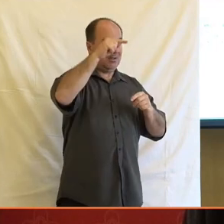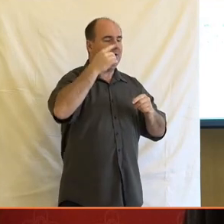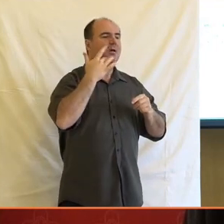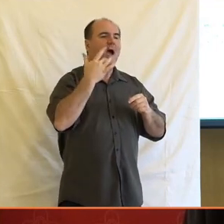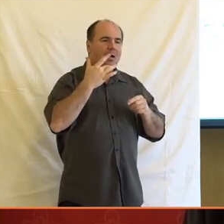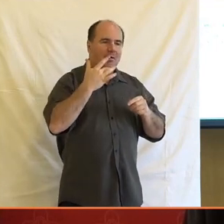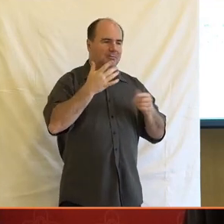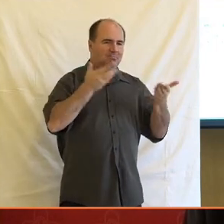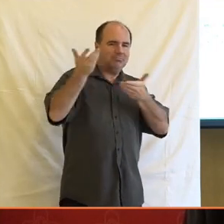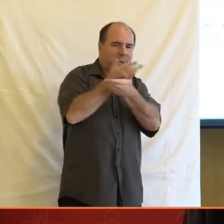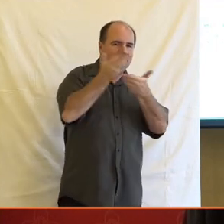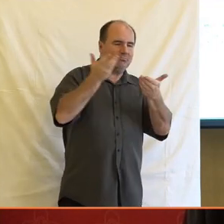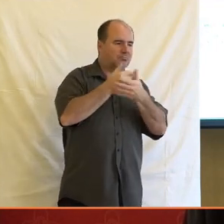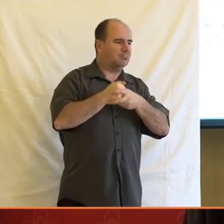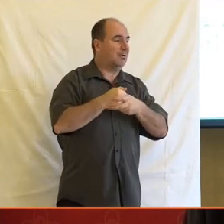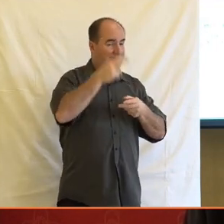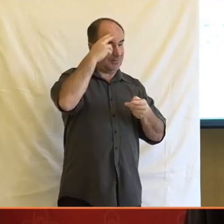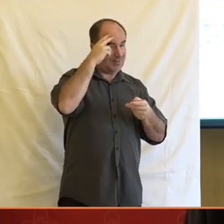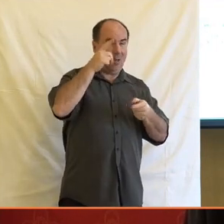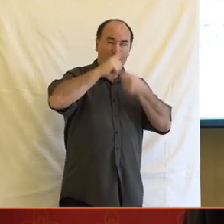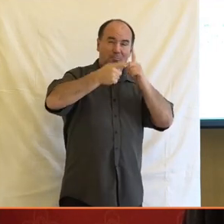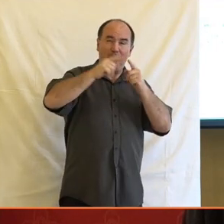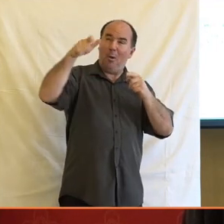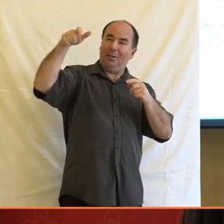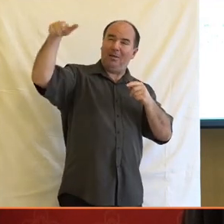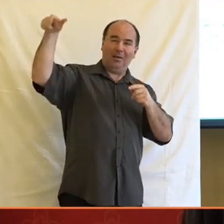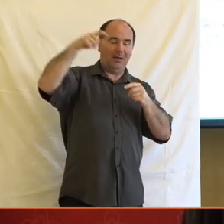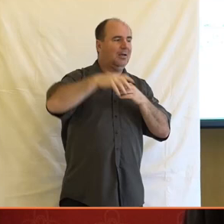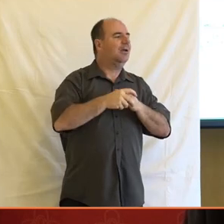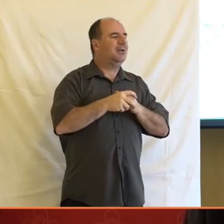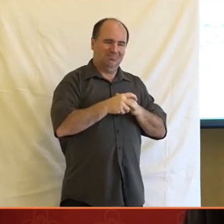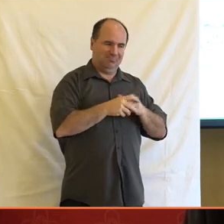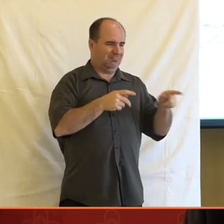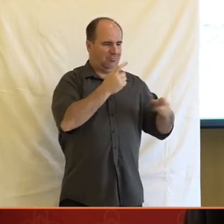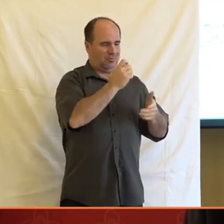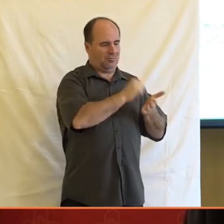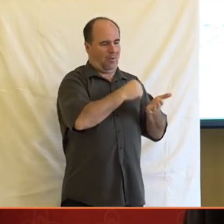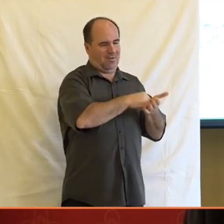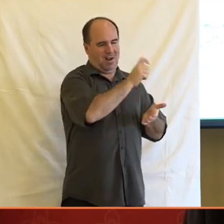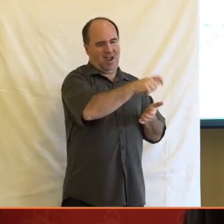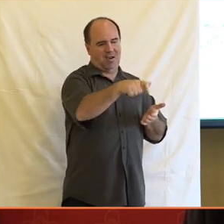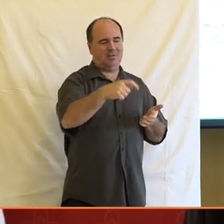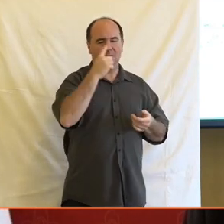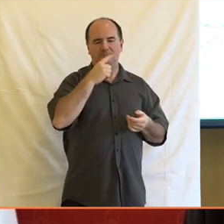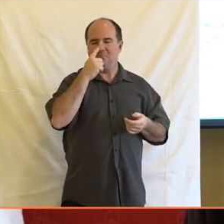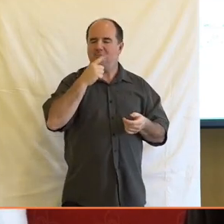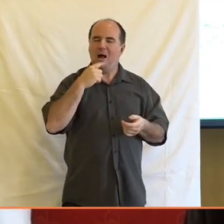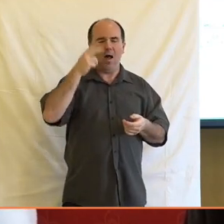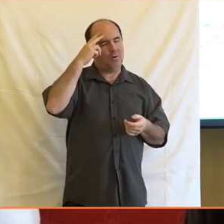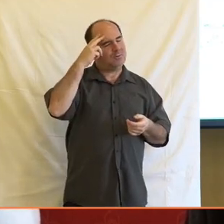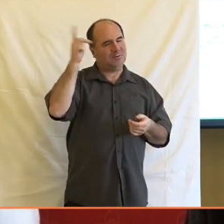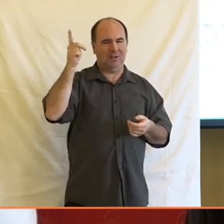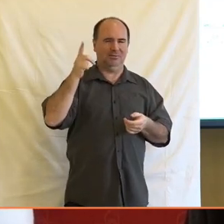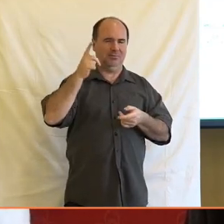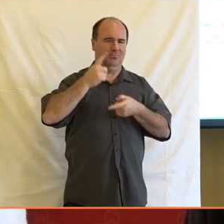znalost vlastně u novinářů je čím dál tím potřebnější, protože jak se nám informatizuje společnost, tak aby novináři byli schopní držet krok a